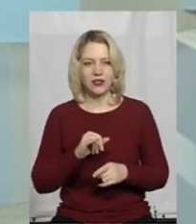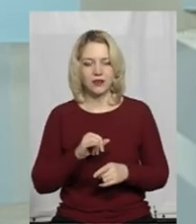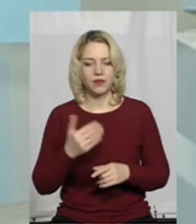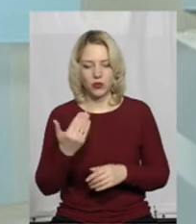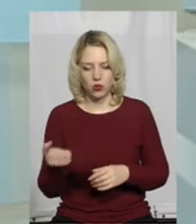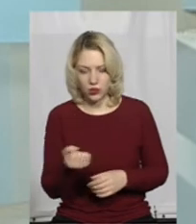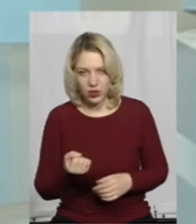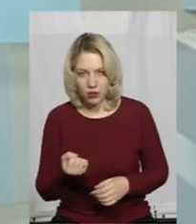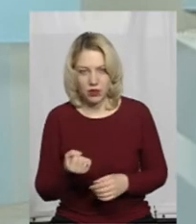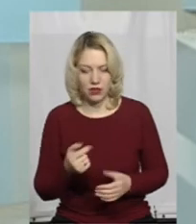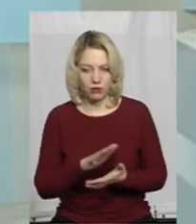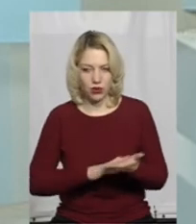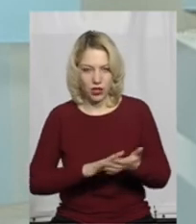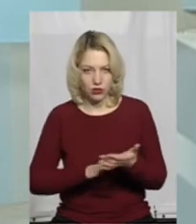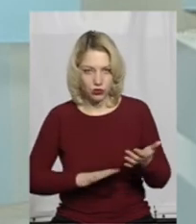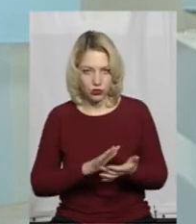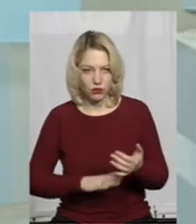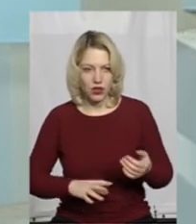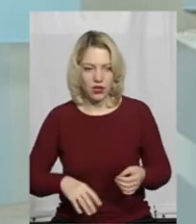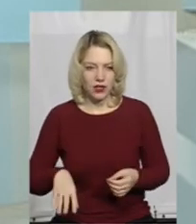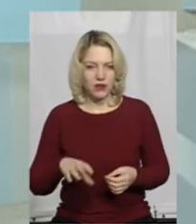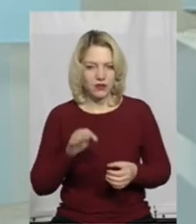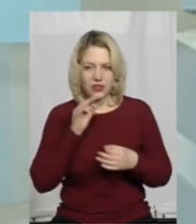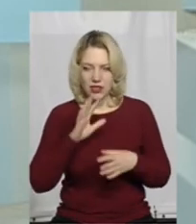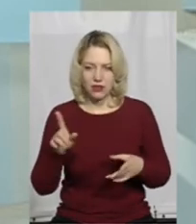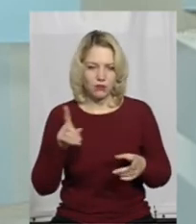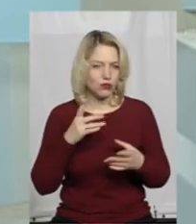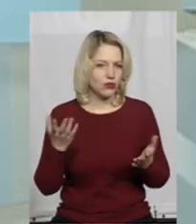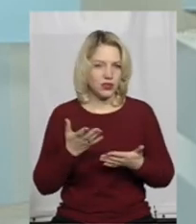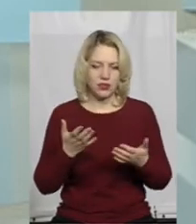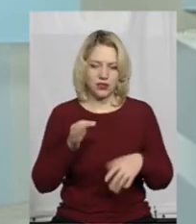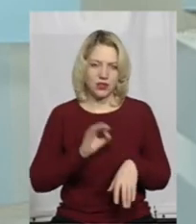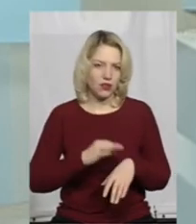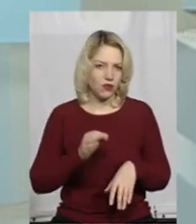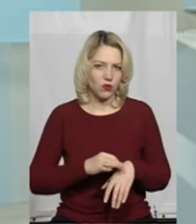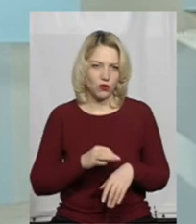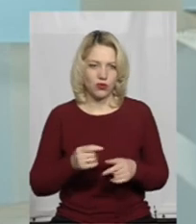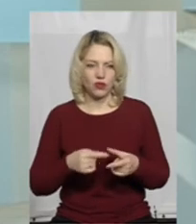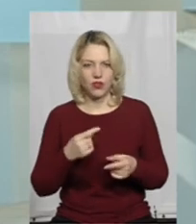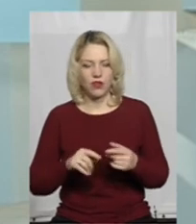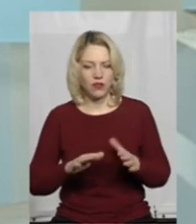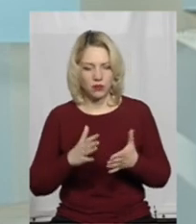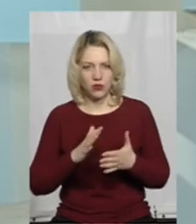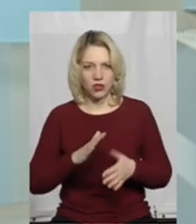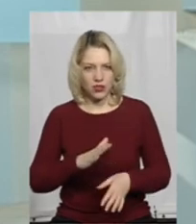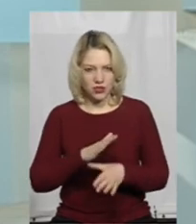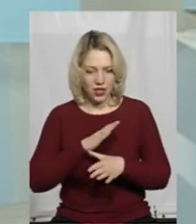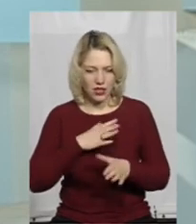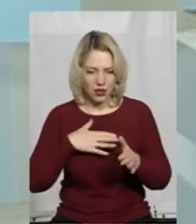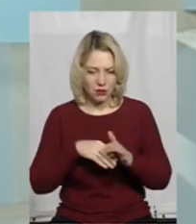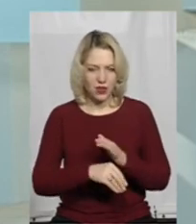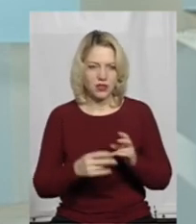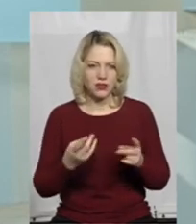утримання. В подальшому, всякі, скажімо, чи захворювання, чи на випадок загибелі, це негайно має